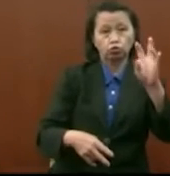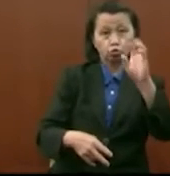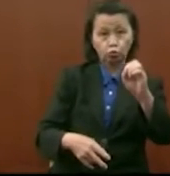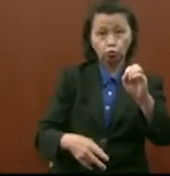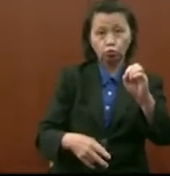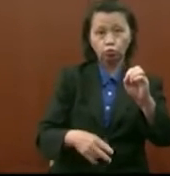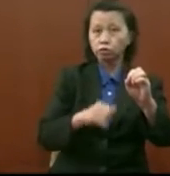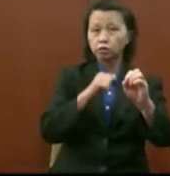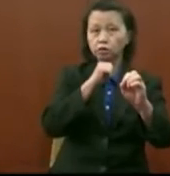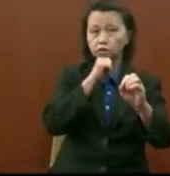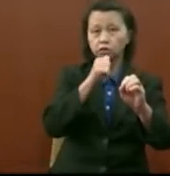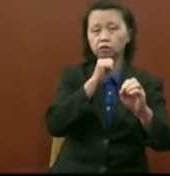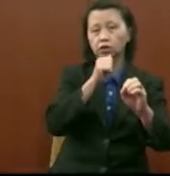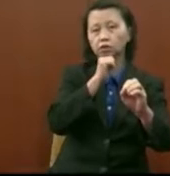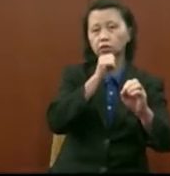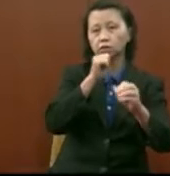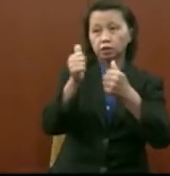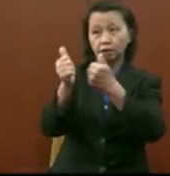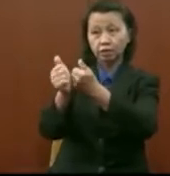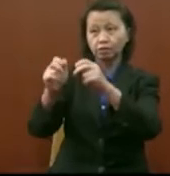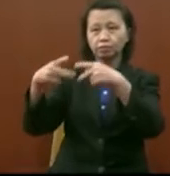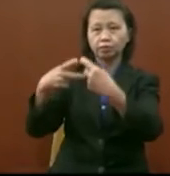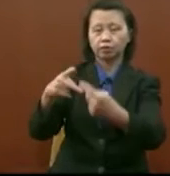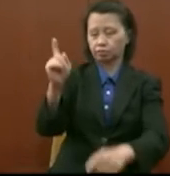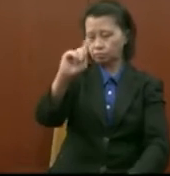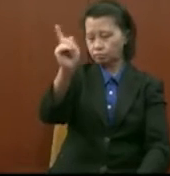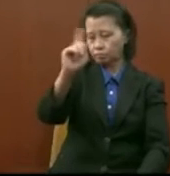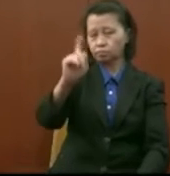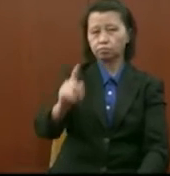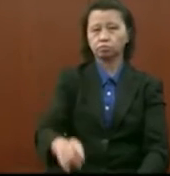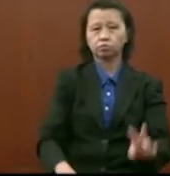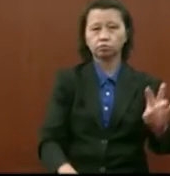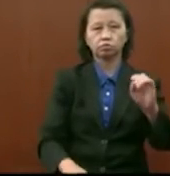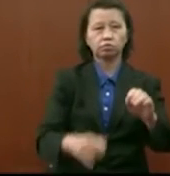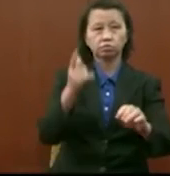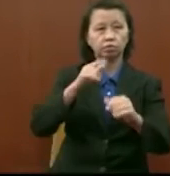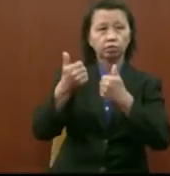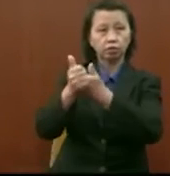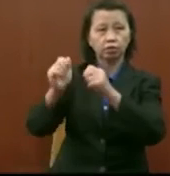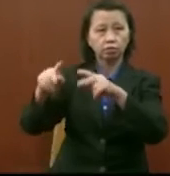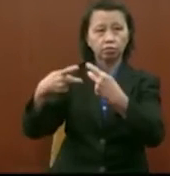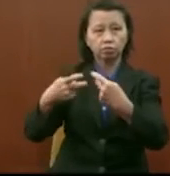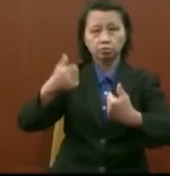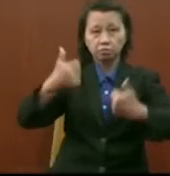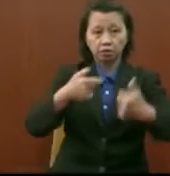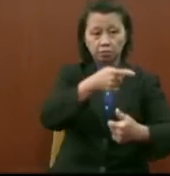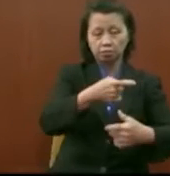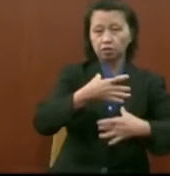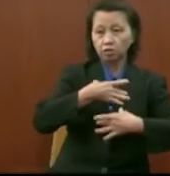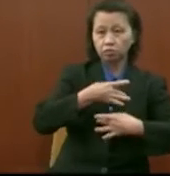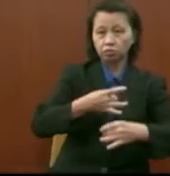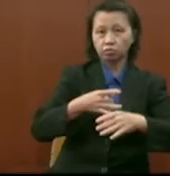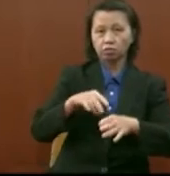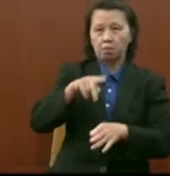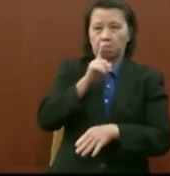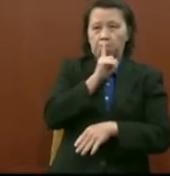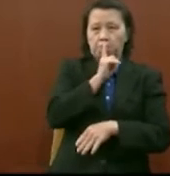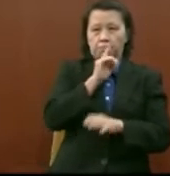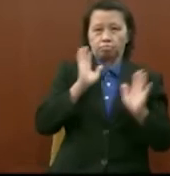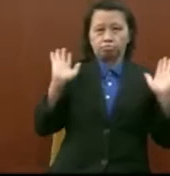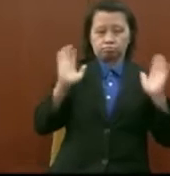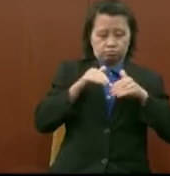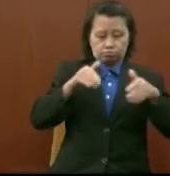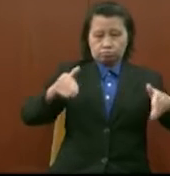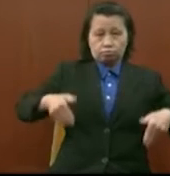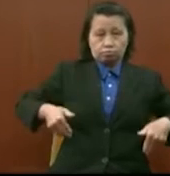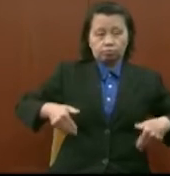tidak berdasarkan kepada parti politik ini sama ada mereka suka dia tapagar ataupun